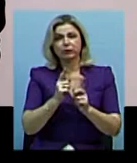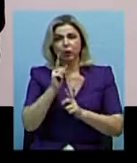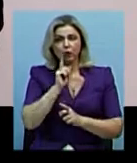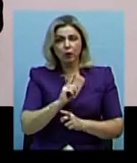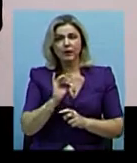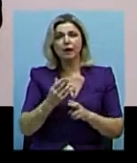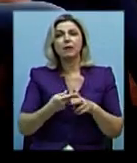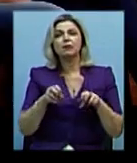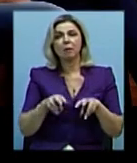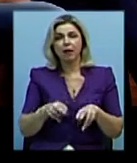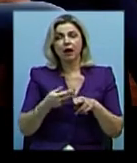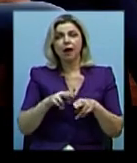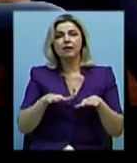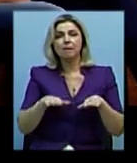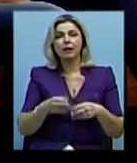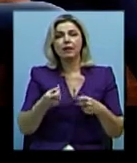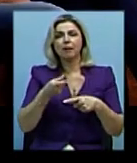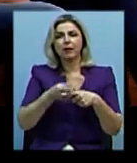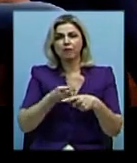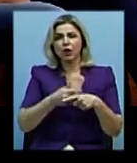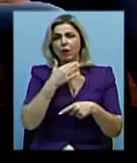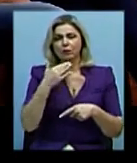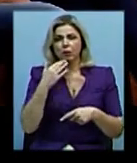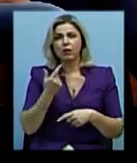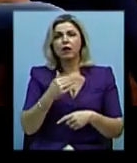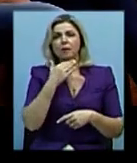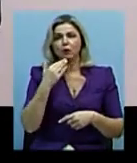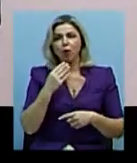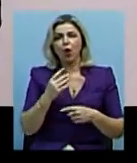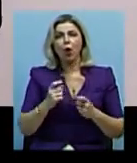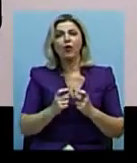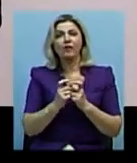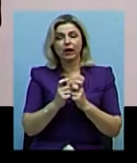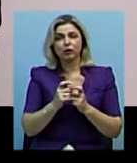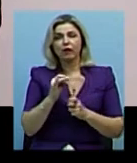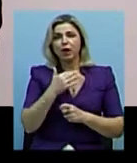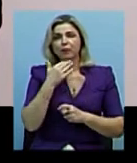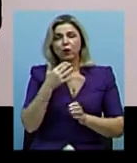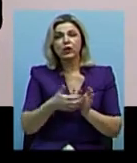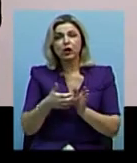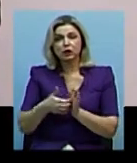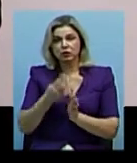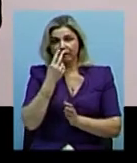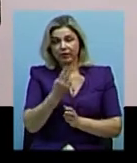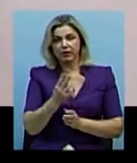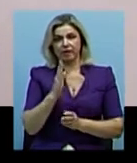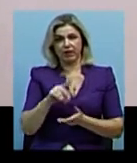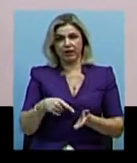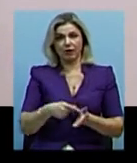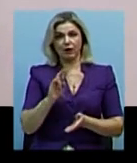безпеки. Бо це місце, де перехрещуються потоки, де багато дуже конфліктів. І, на жаль, дуже багато недоліків ми бачимо в Миколаїві в